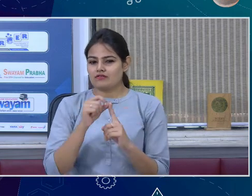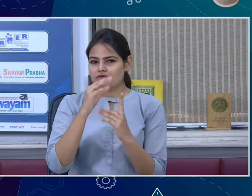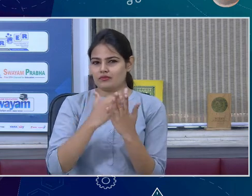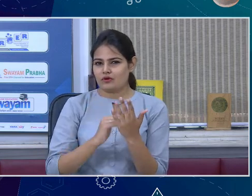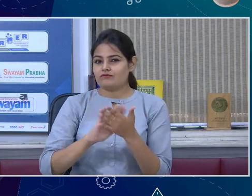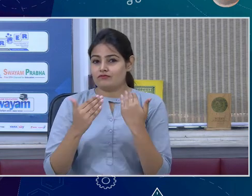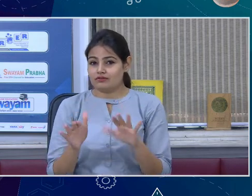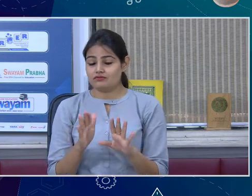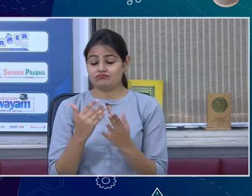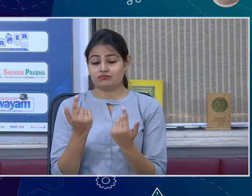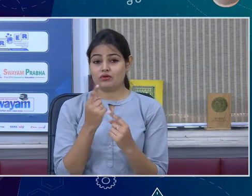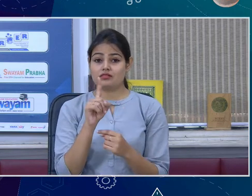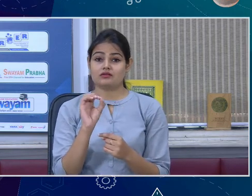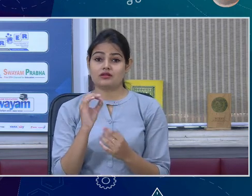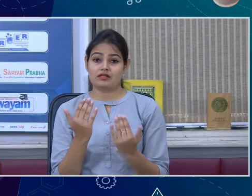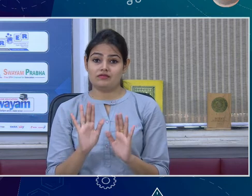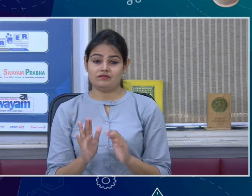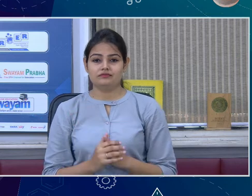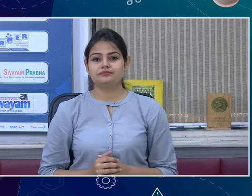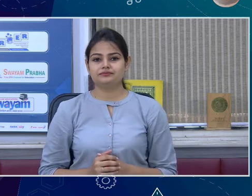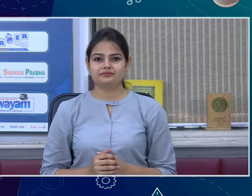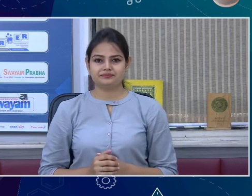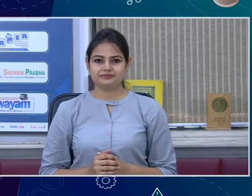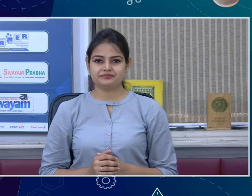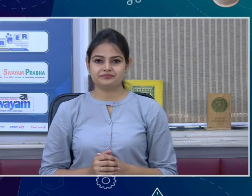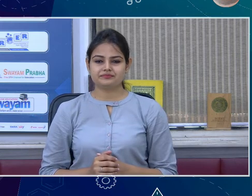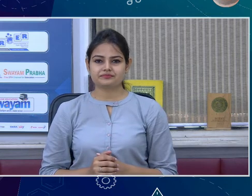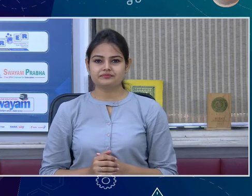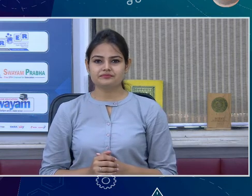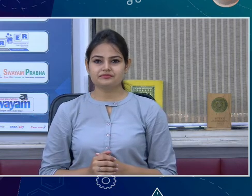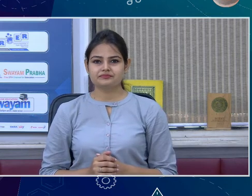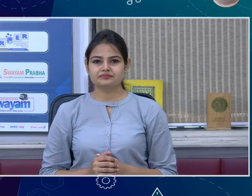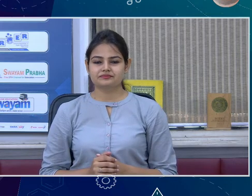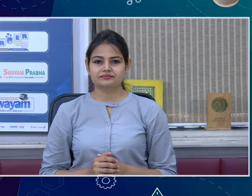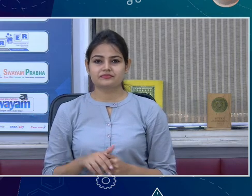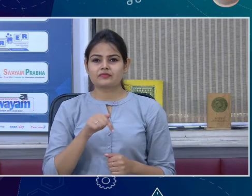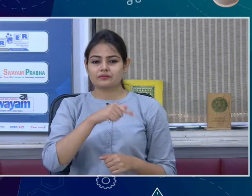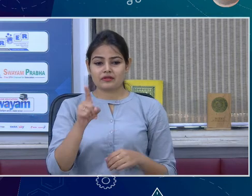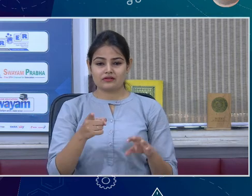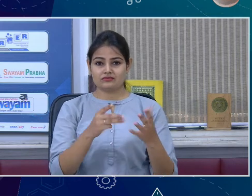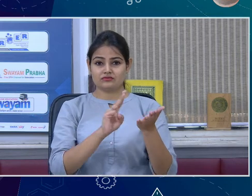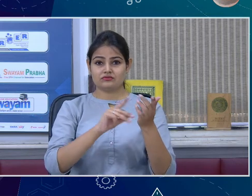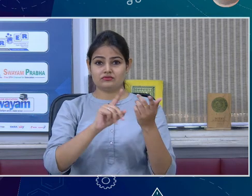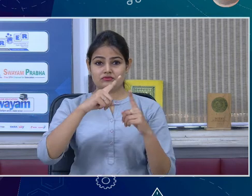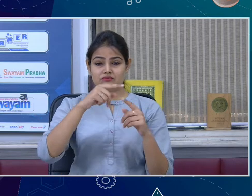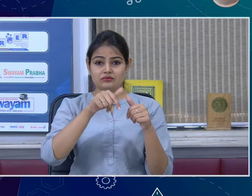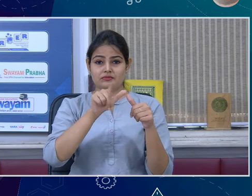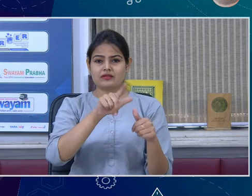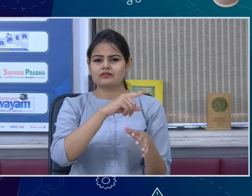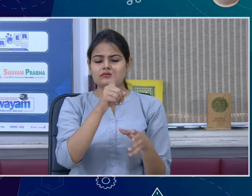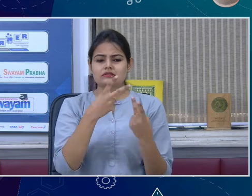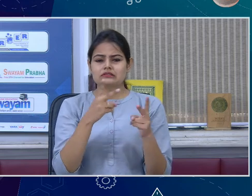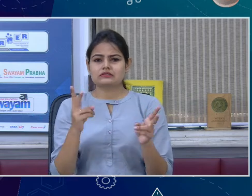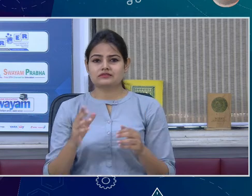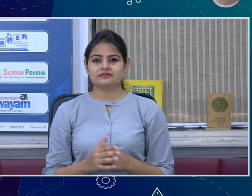Yes. So in the reactivity series, we have a series of metals, which has been arranged according to the reactivity. We see, the ones